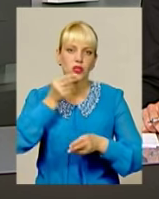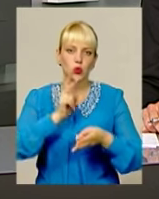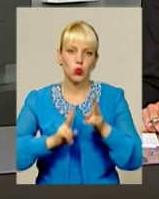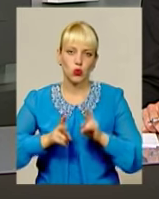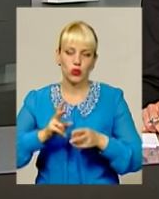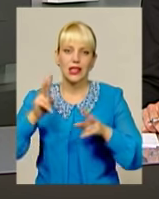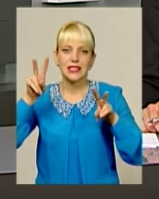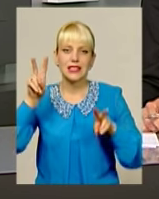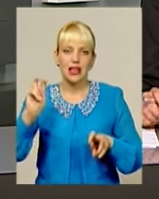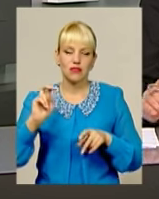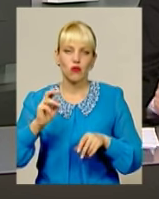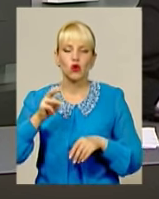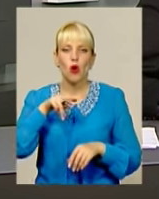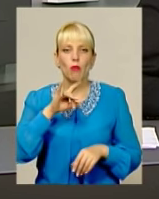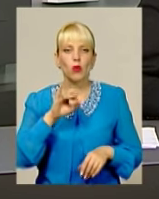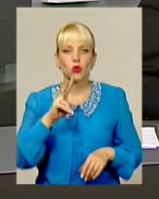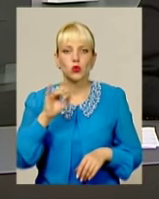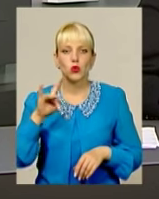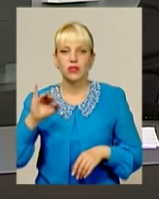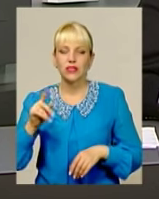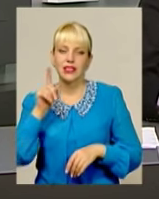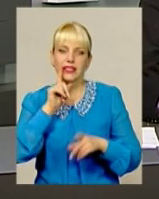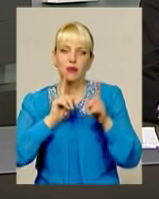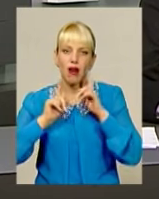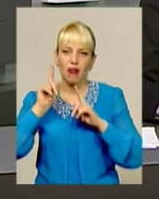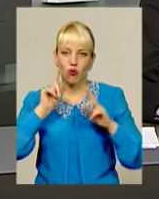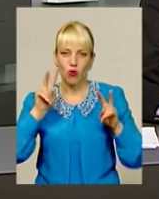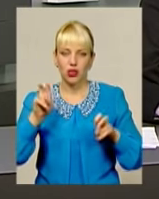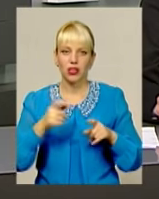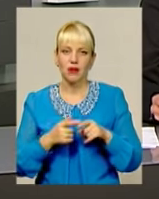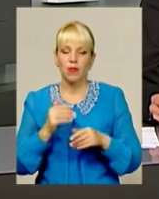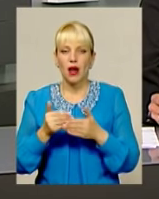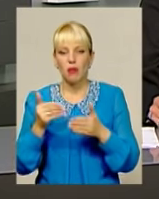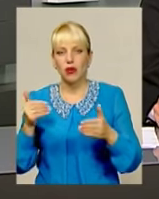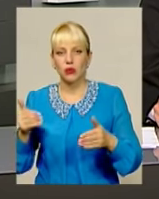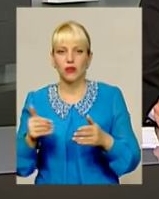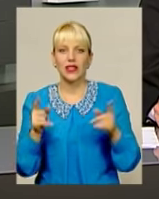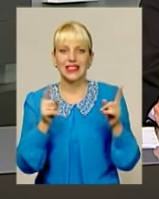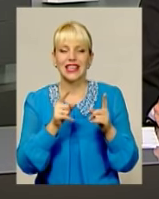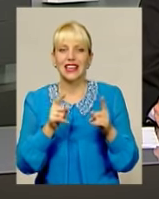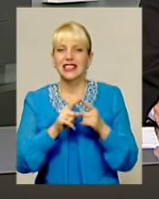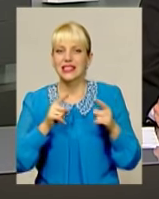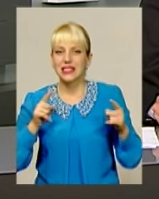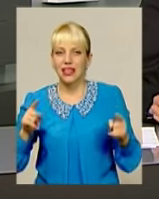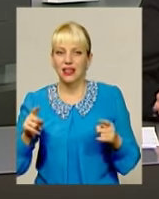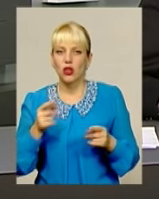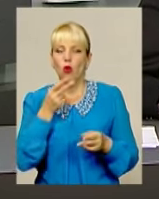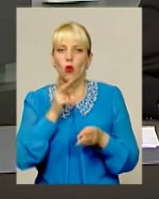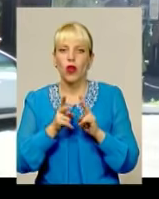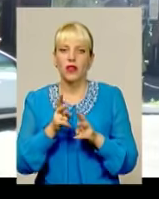«Проскурівські смаколики», а передуватимемо цикл кулінарних телепрограм із подробицями Леся Шуляк.